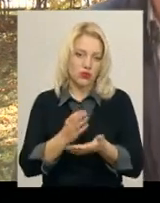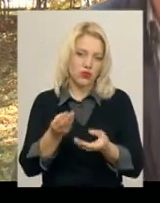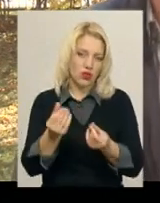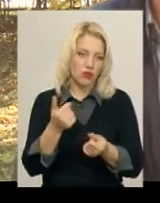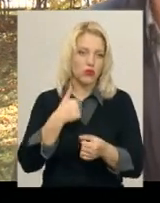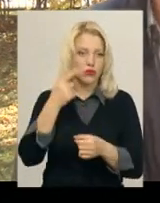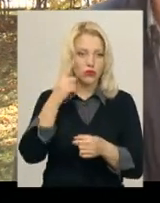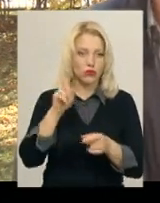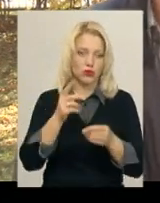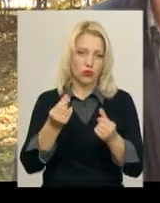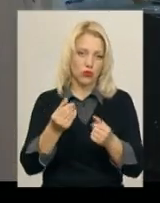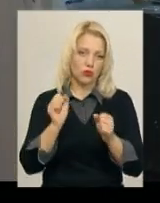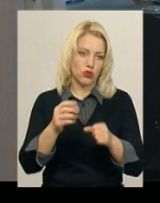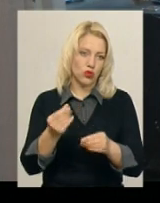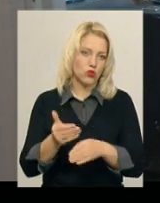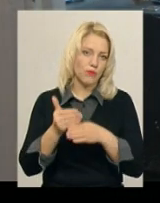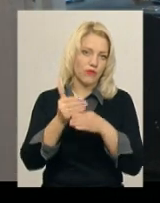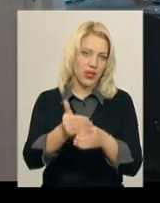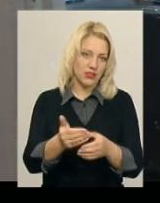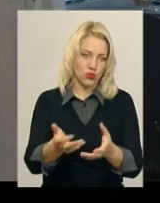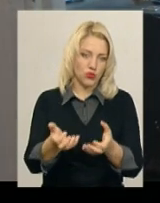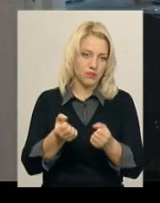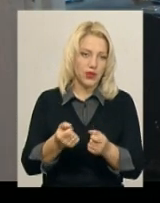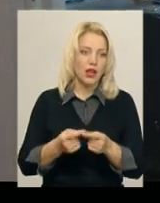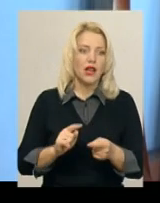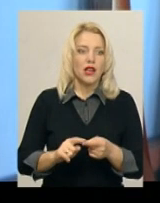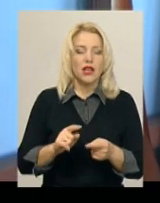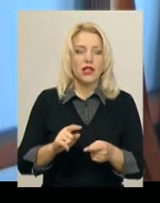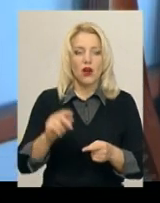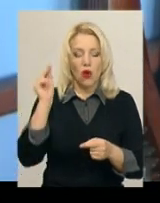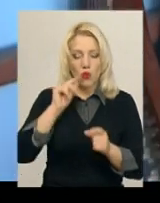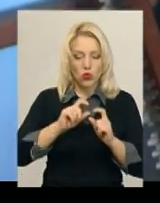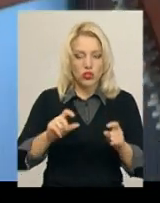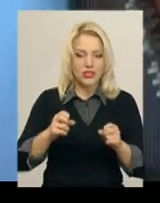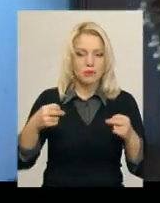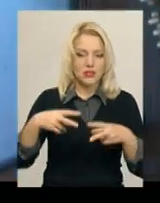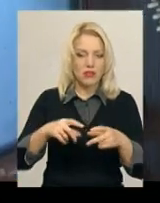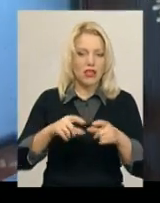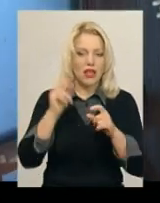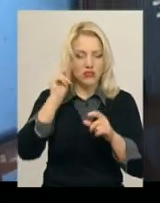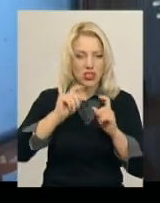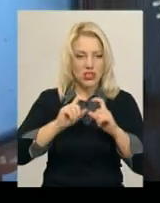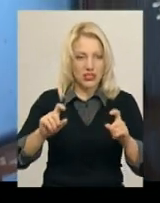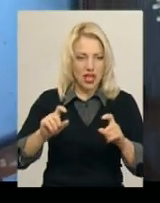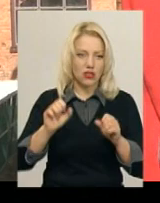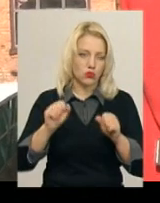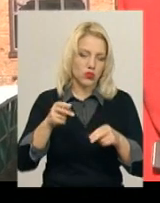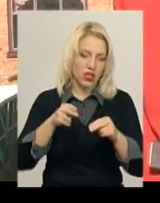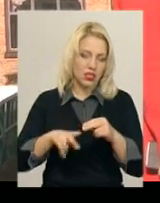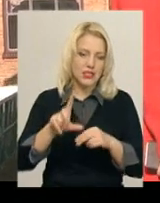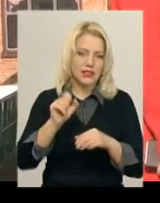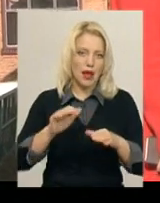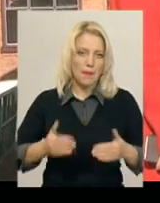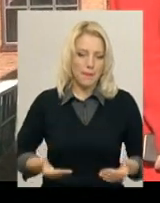можемо надати відповідну субвенцію. Учні отримують свідоцтво про закінчення спеціалізованого навчального закладу за місцем свого проживання, розповідає Ірина